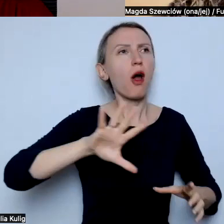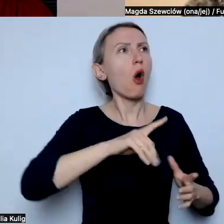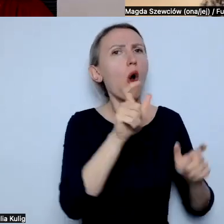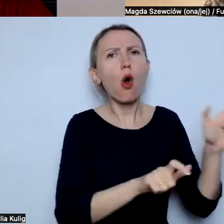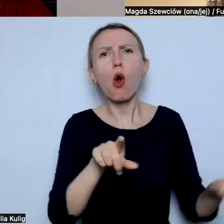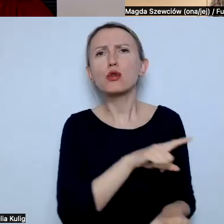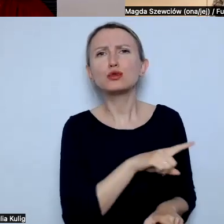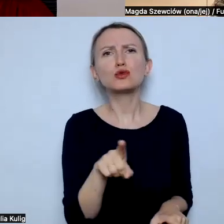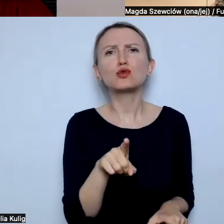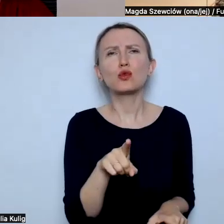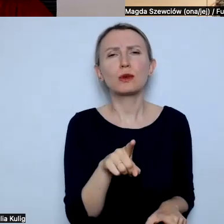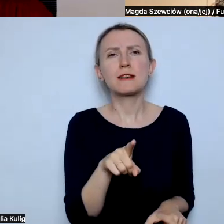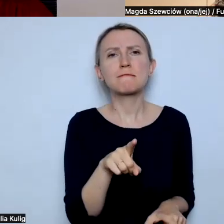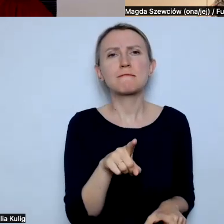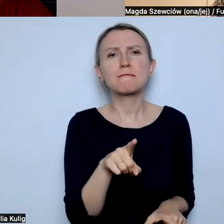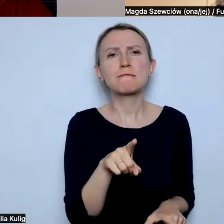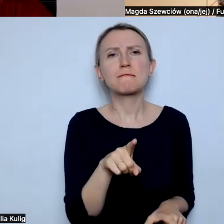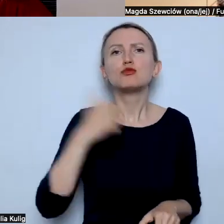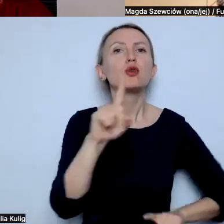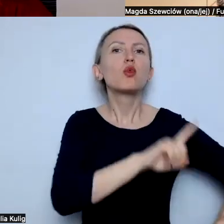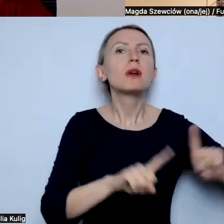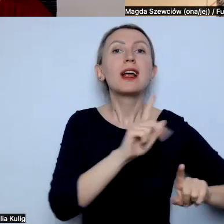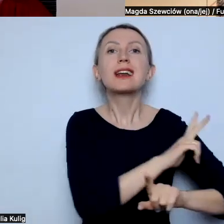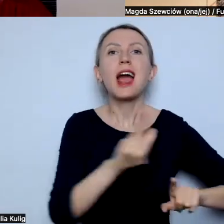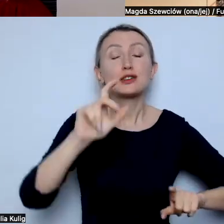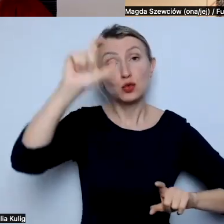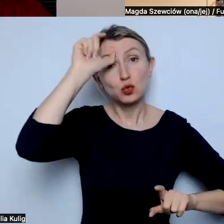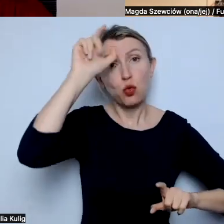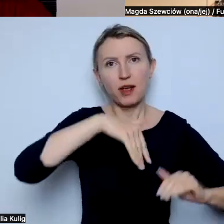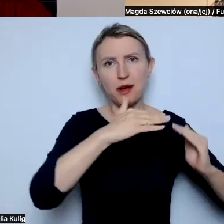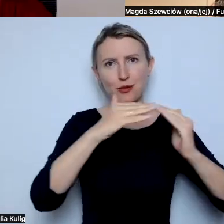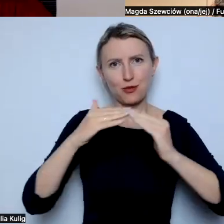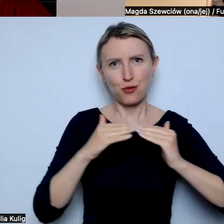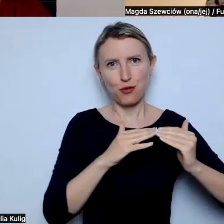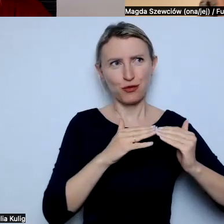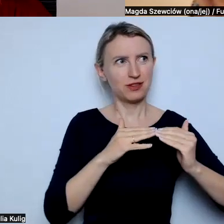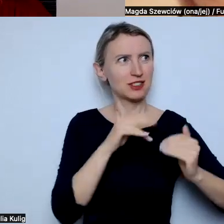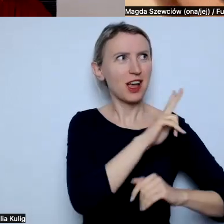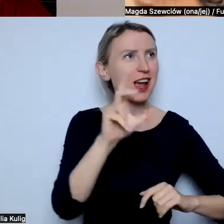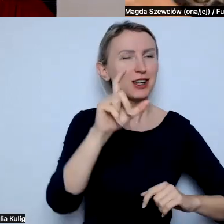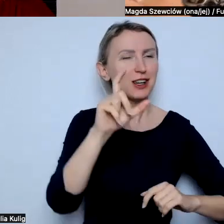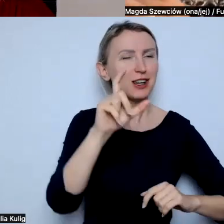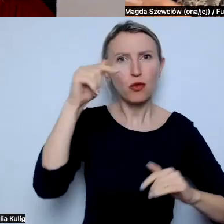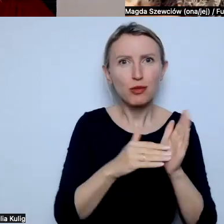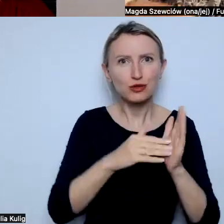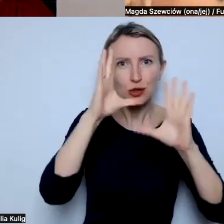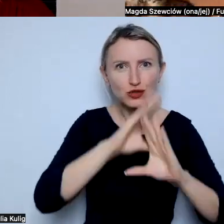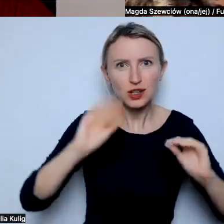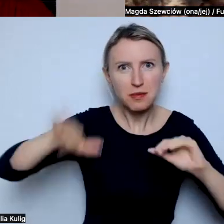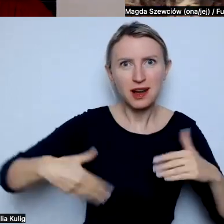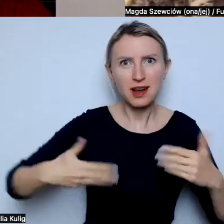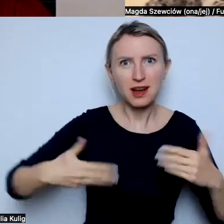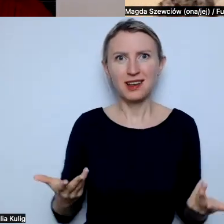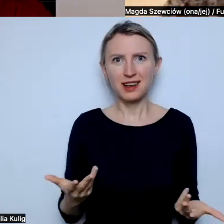którym muszę tłumaczyć, że każdy człowiek jest równy i że każdy człowiek zasługuje na szacunek. Ja wiem, że to,